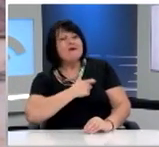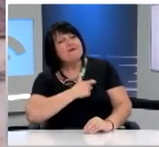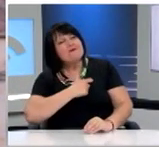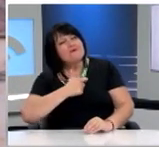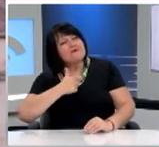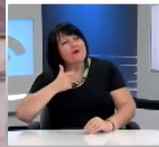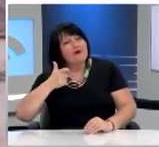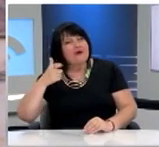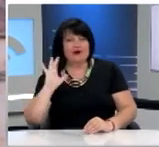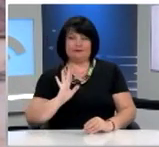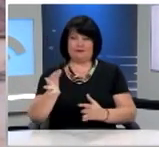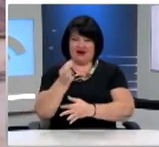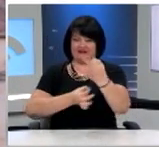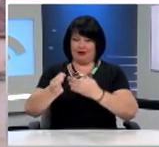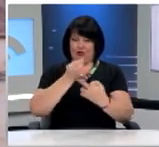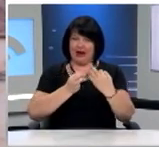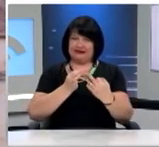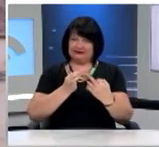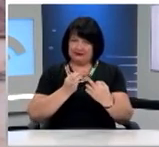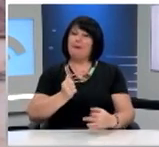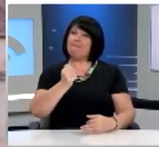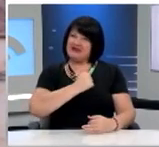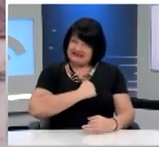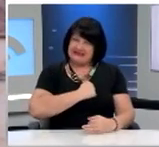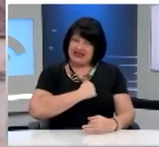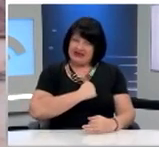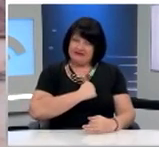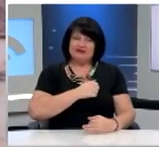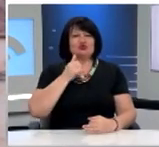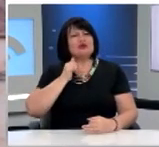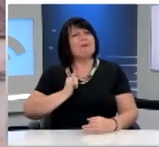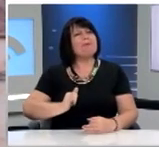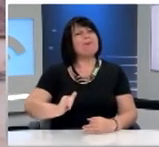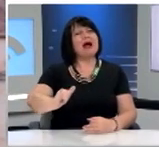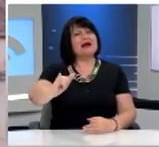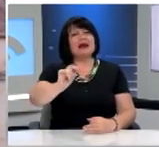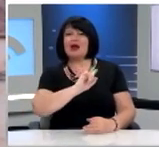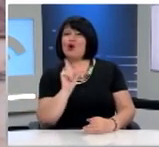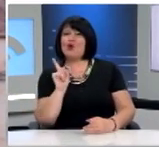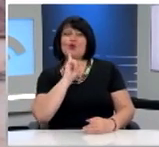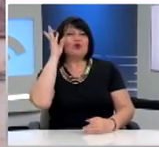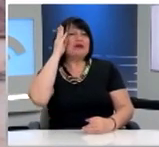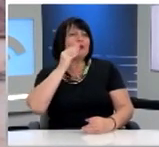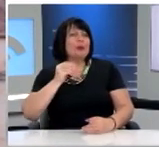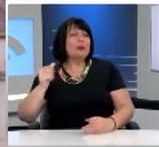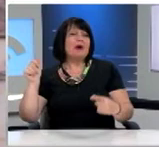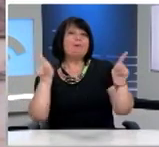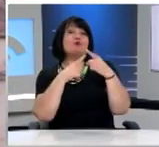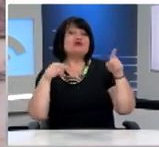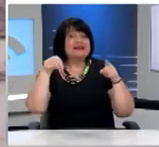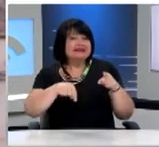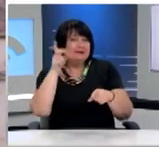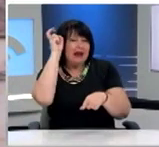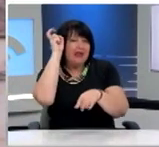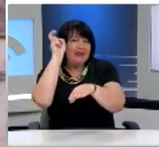Αυτά που λέτε τα πιστεύετε Δεν θα είναι ούτε μακρινή Ούτε θα σβήσει αυτή η μουσική Που σήμερα